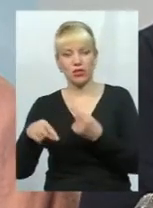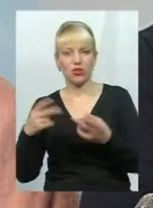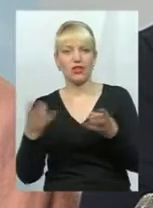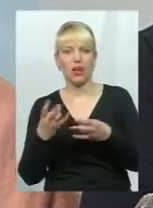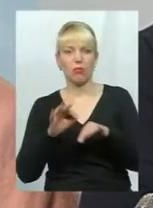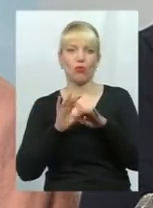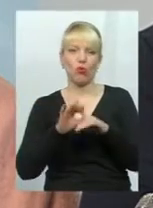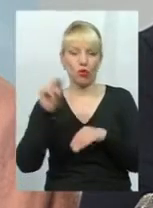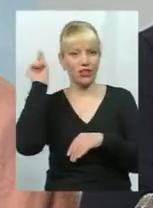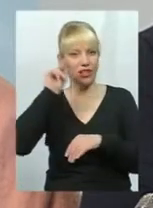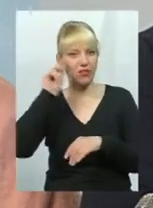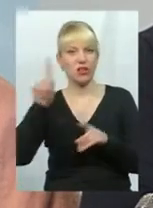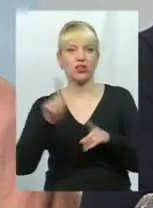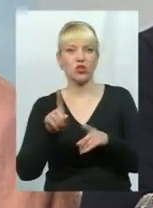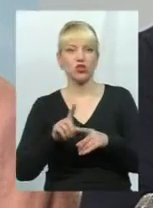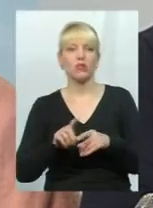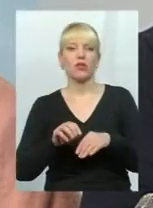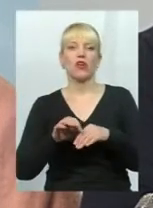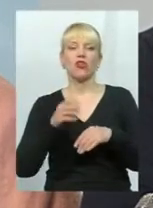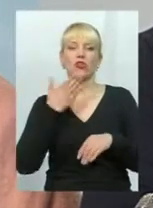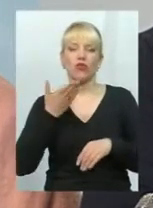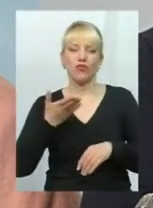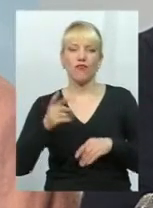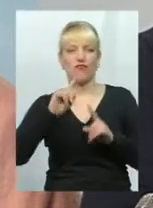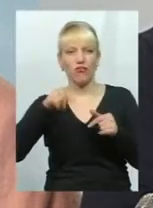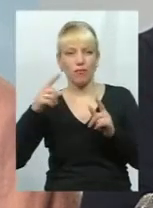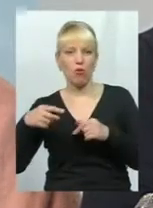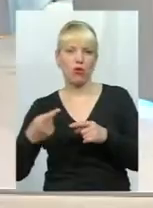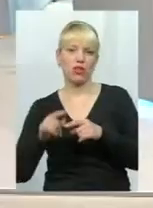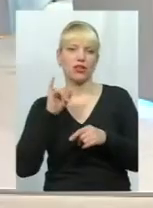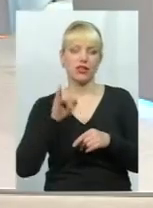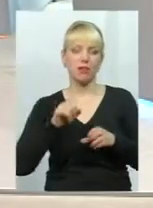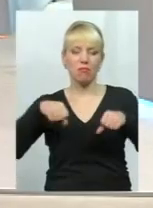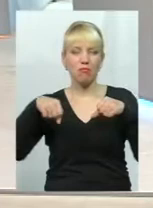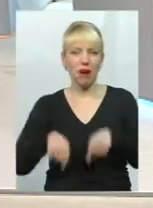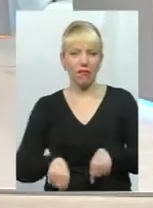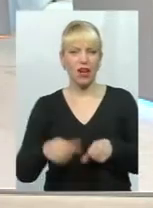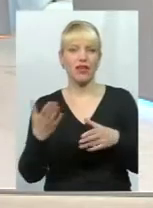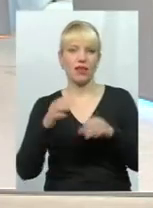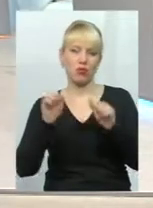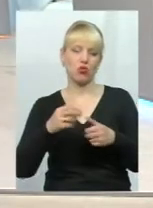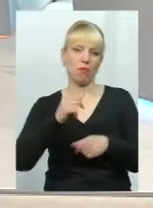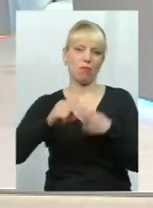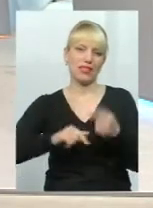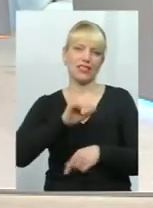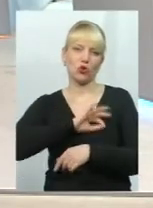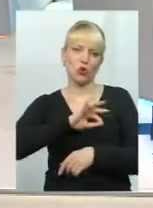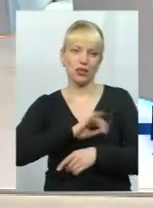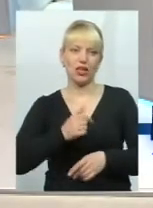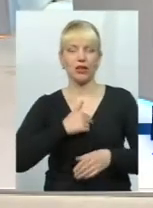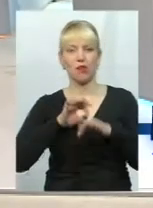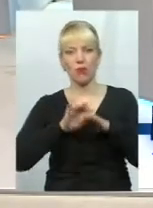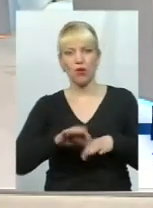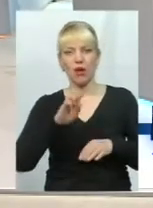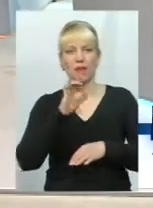проводити навчання для того, щоб доводити ті вимоги, і не тільки вимоги, але й права, якими може бізнес скористатись. Ми проводили в березні